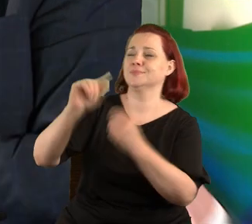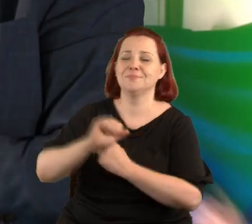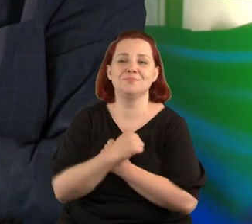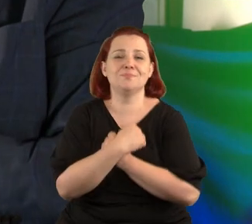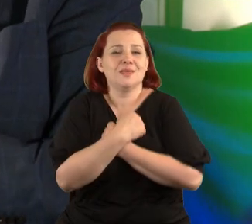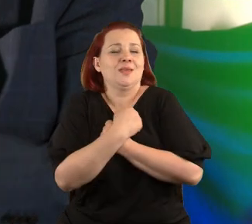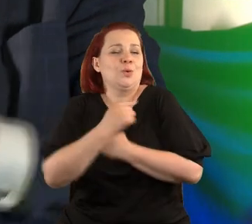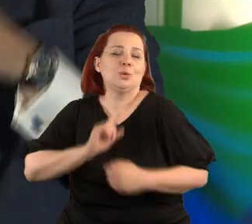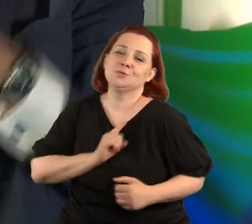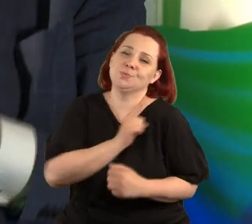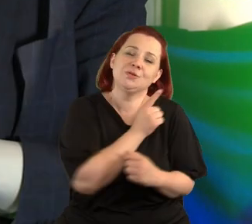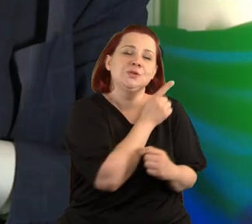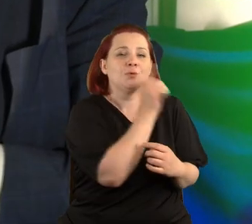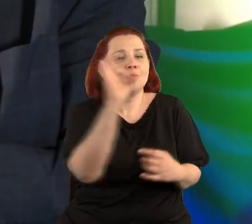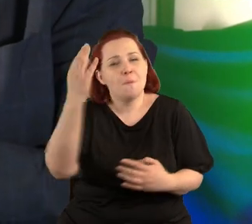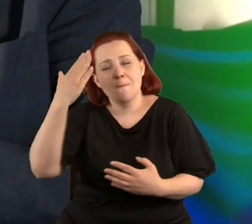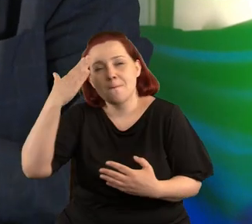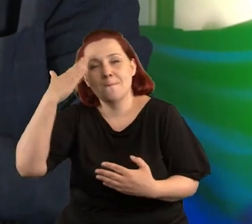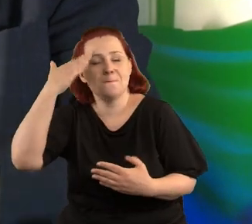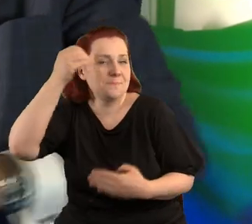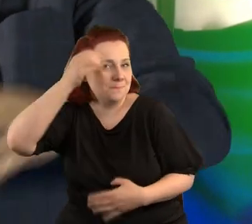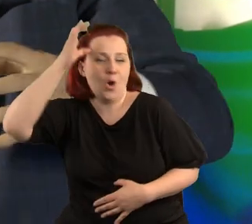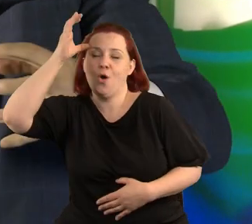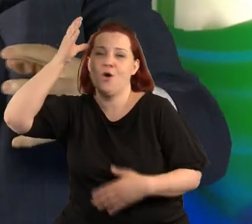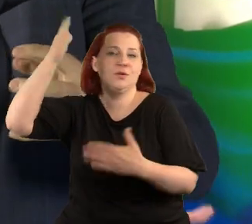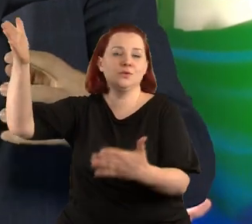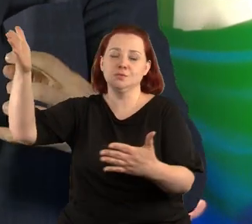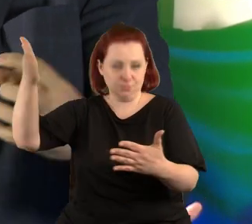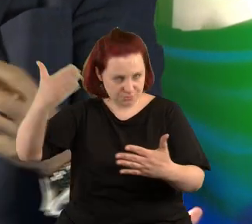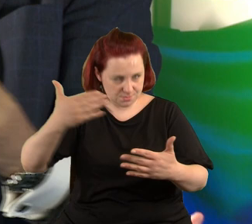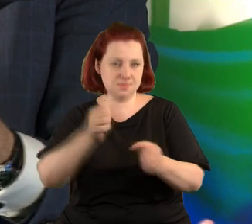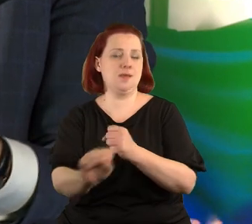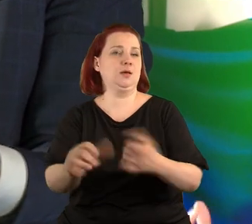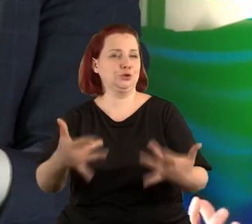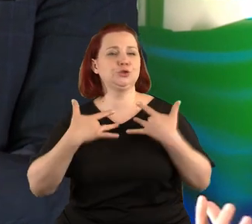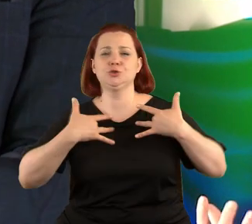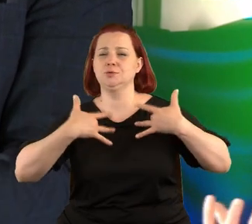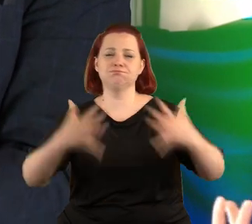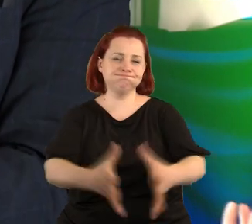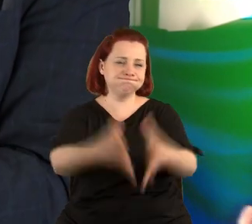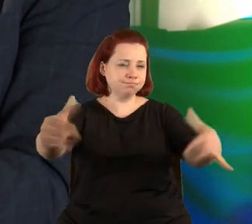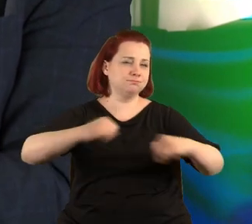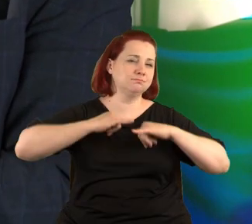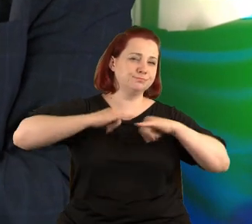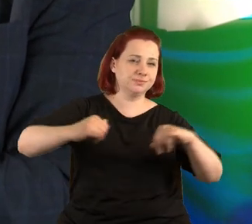w wiedzy i w mądrości, one istnieją potężnie.